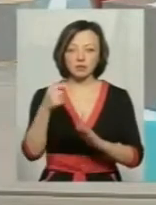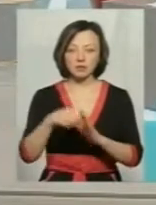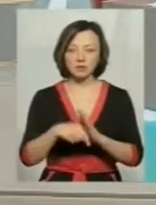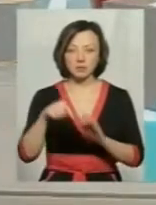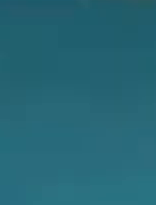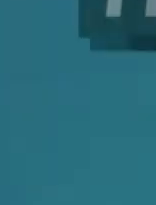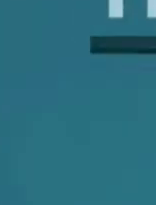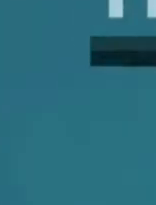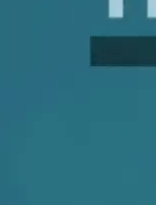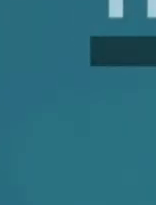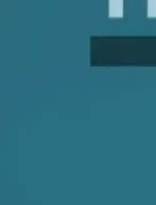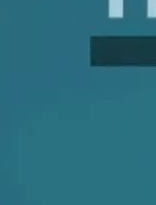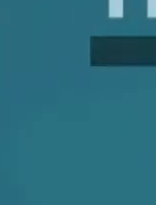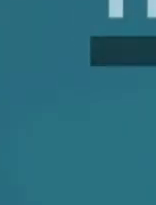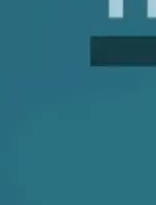водопостачання.